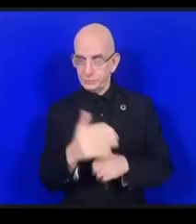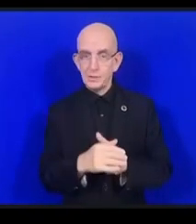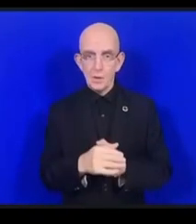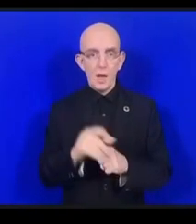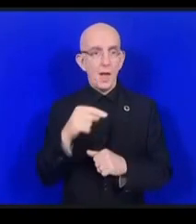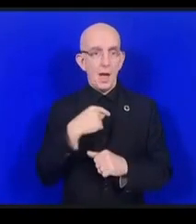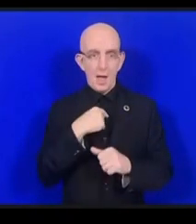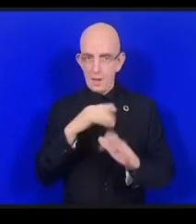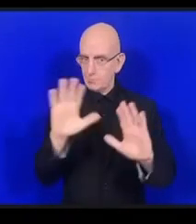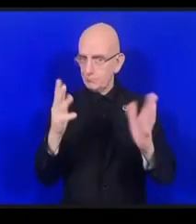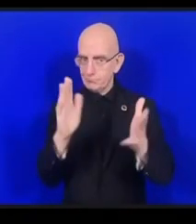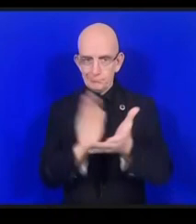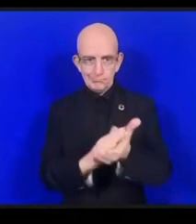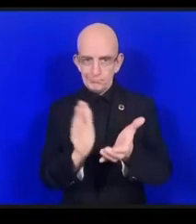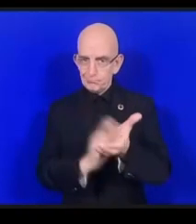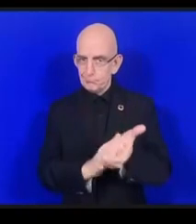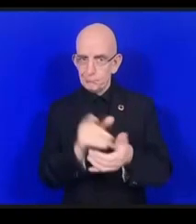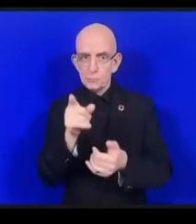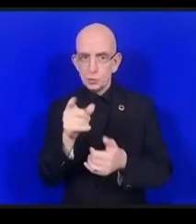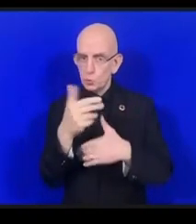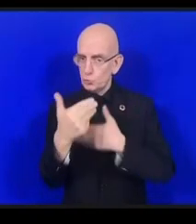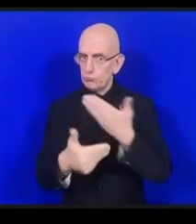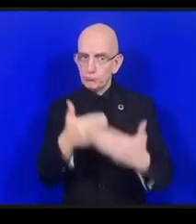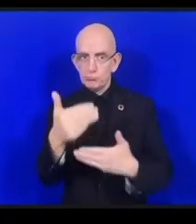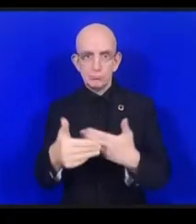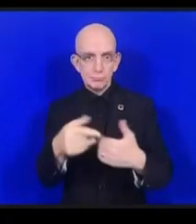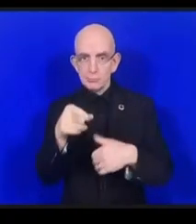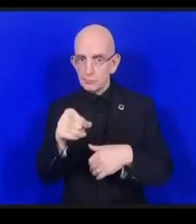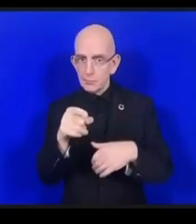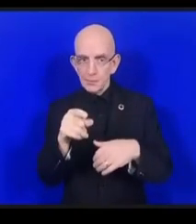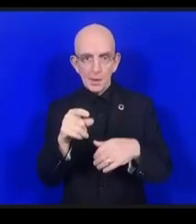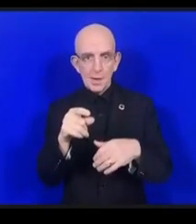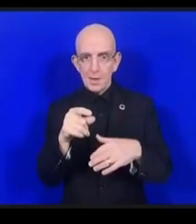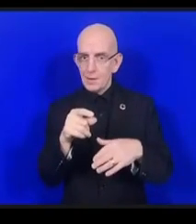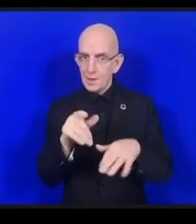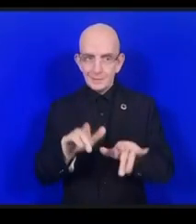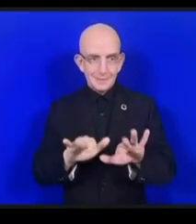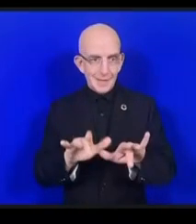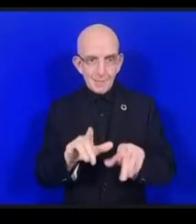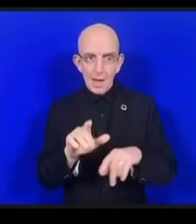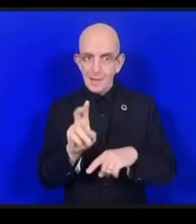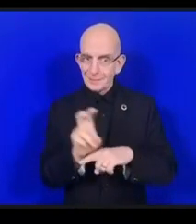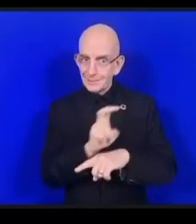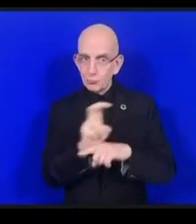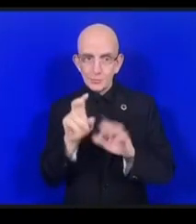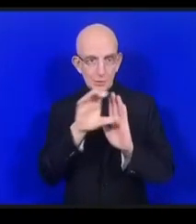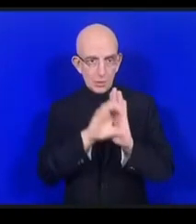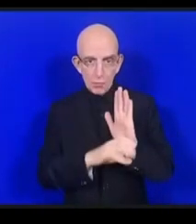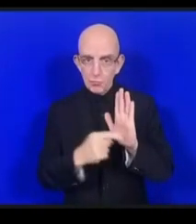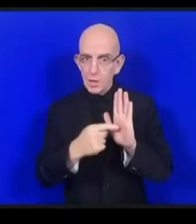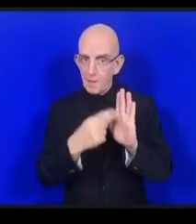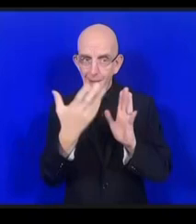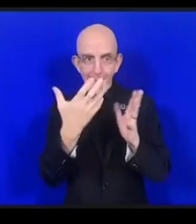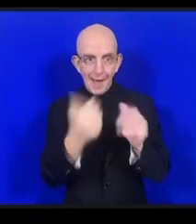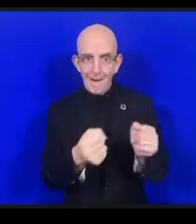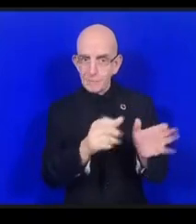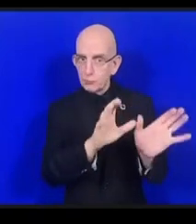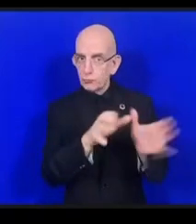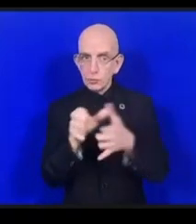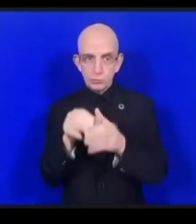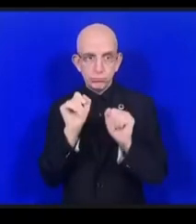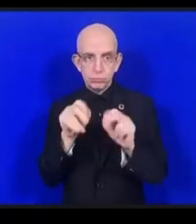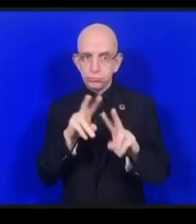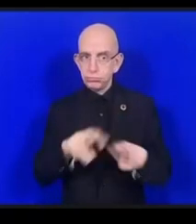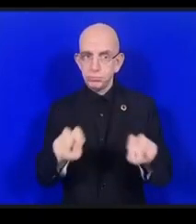d'une chose il y a déjà des groupes qui se penchent sur les normes cybersécurité alors si vous